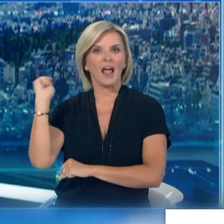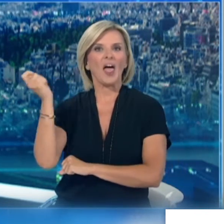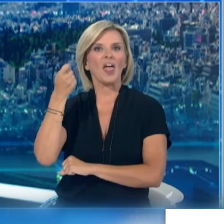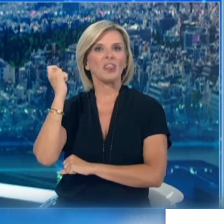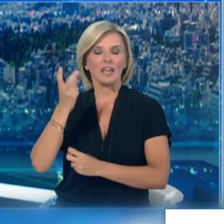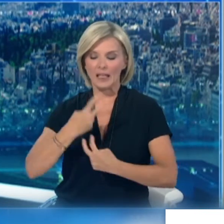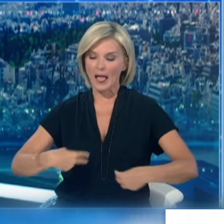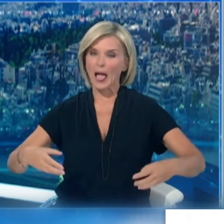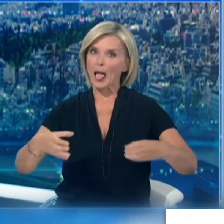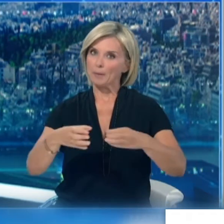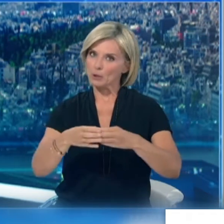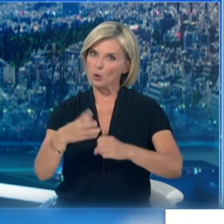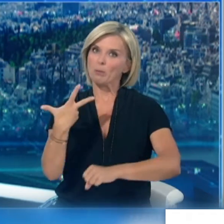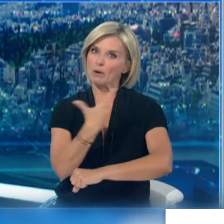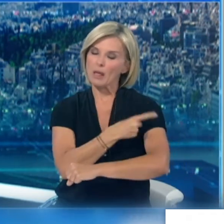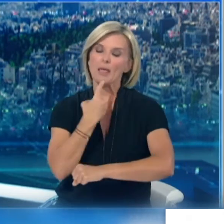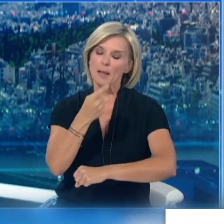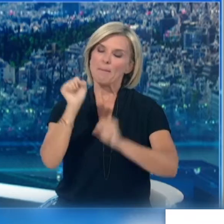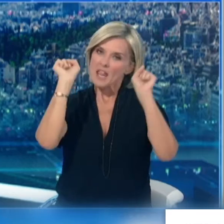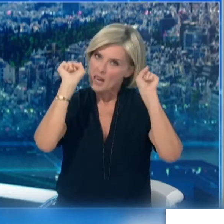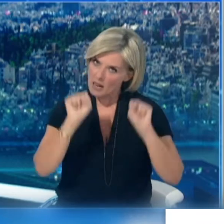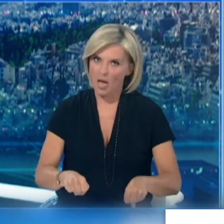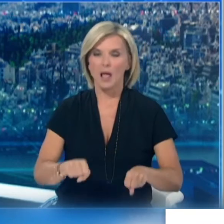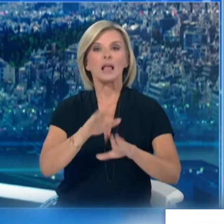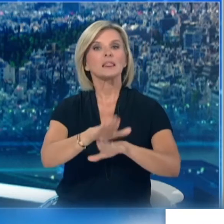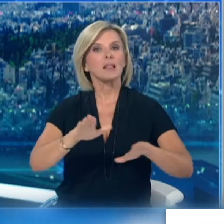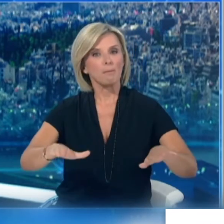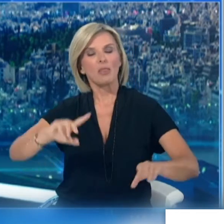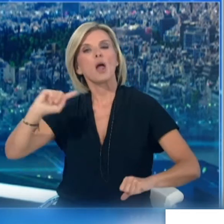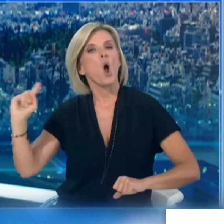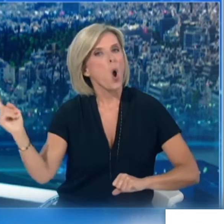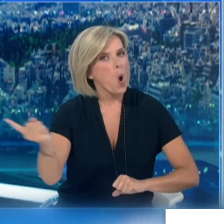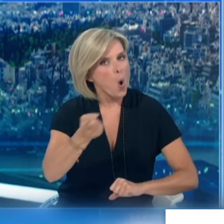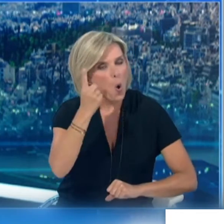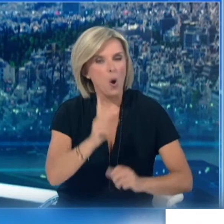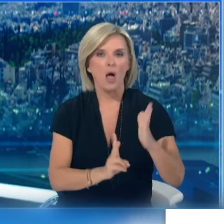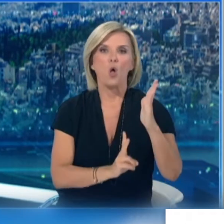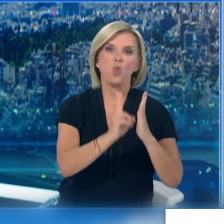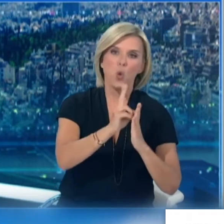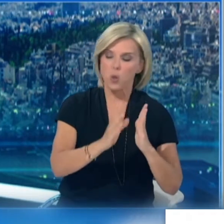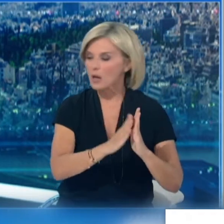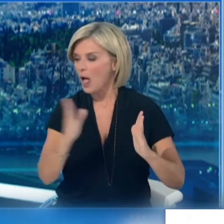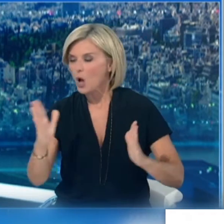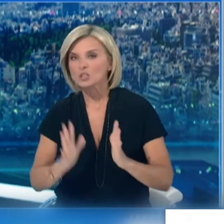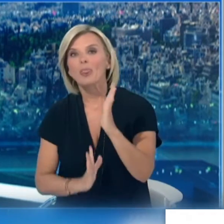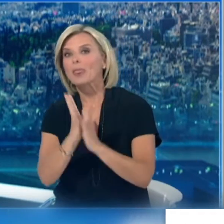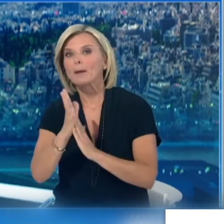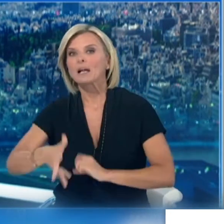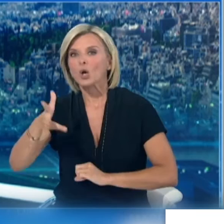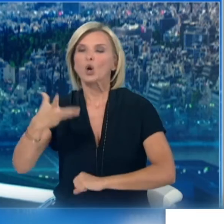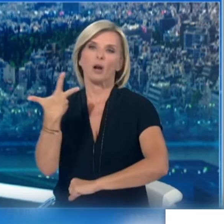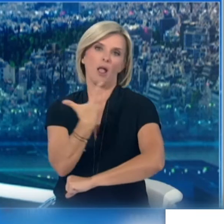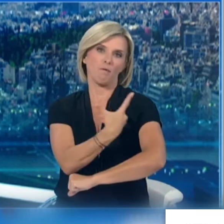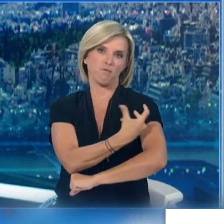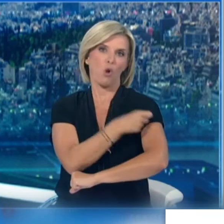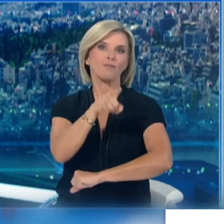γνωμοδοτεί θετικά για τον εμβολιασμό όλων των παιδιών ηλικίας 12-15 ετών με στόχο πρώτον